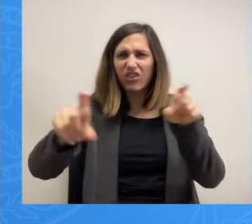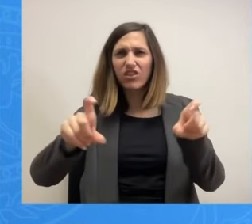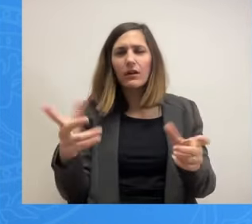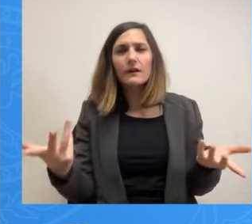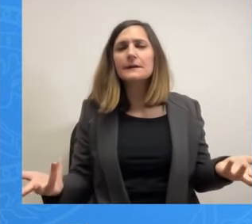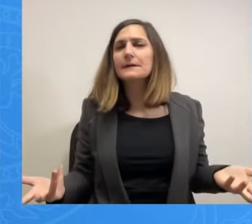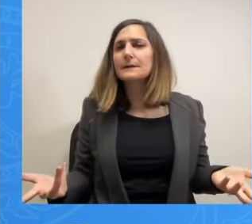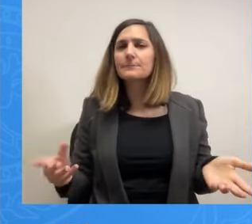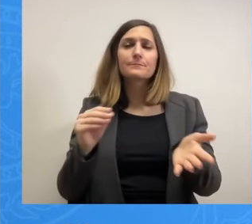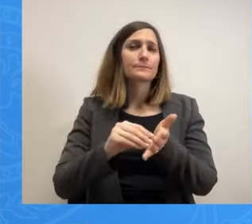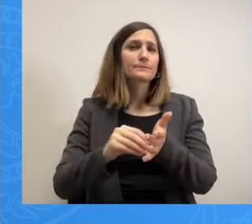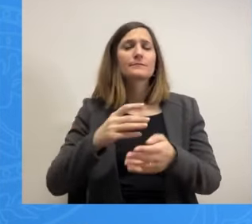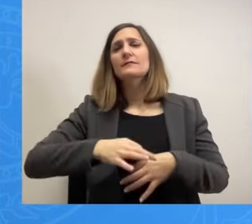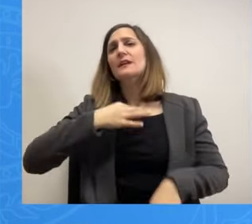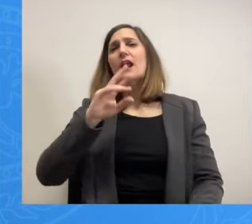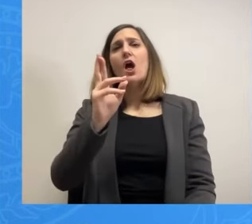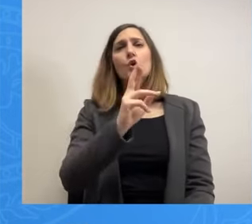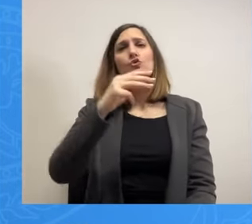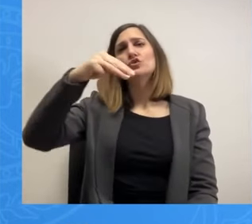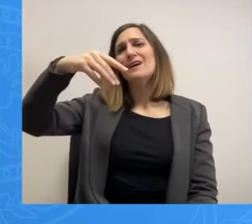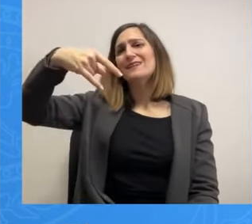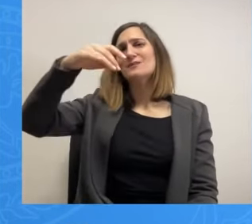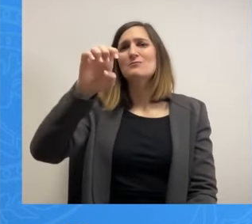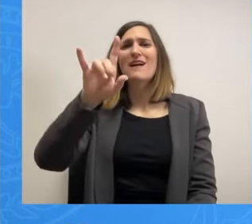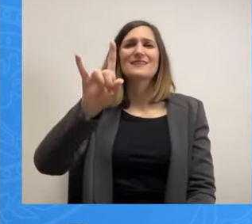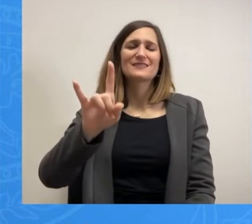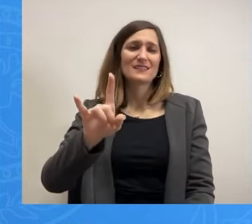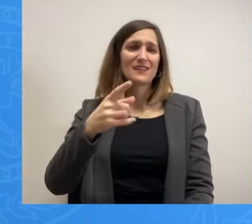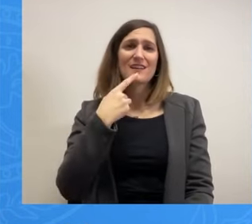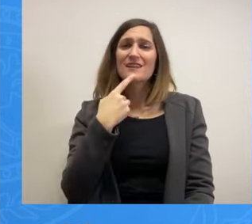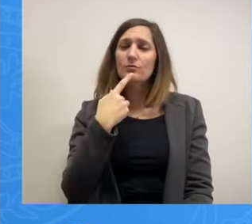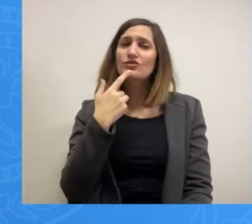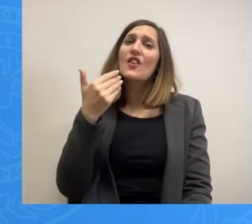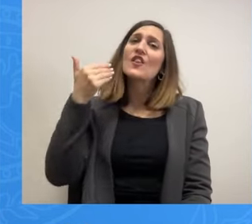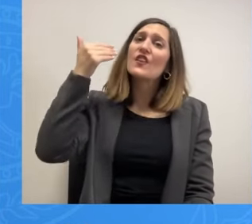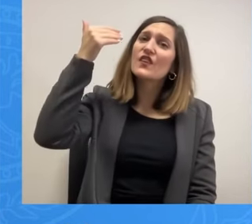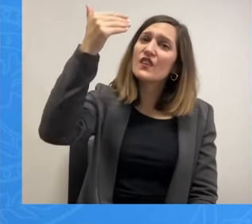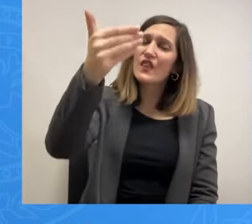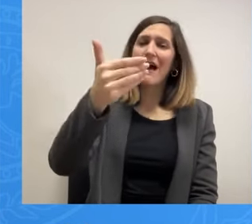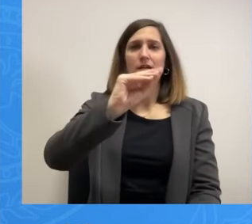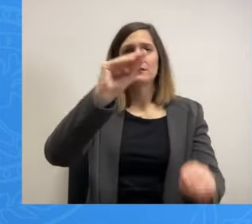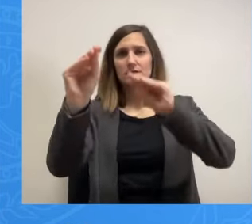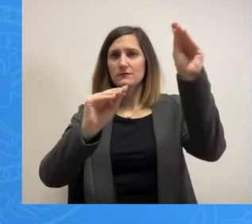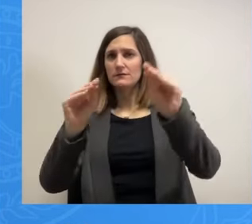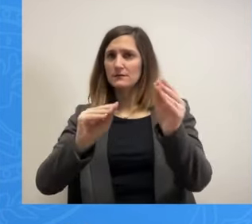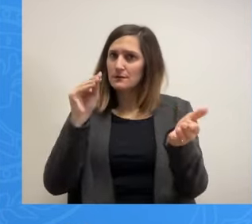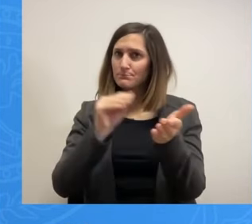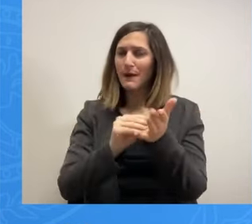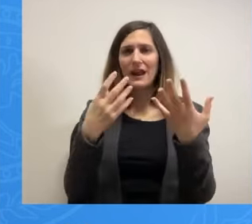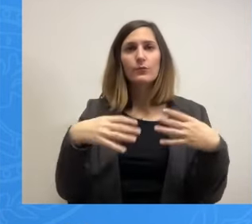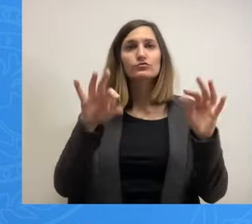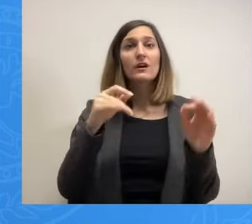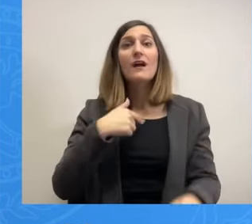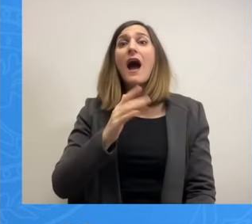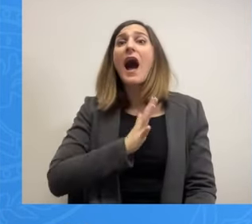Μπέη είπε ότι θα έρθει επαναχωροθέτηση, όμως οι άνθρωποι αυτοί λένε εδώ και τώρα